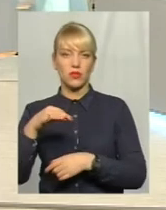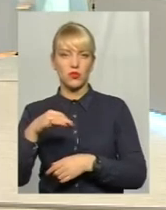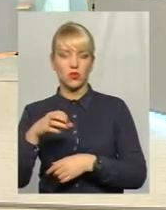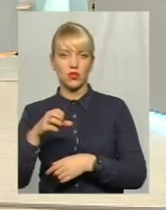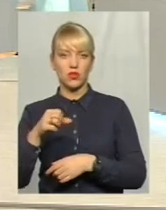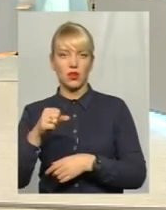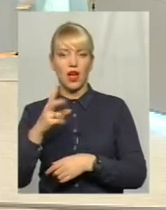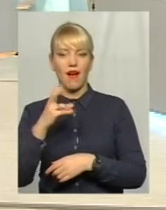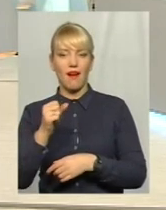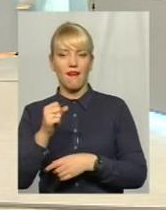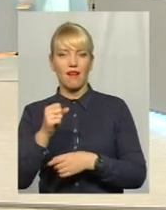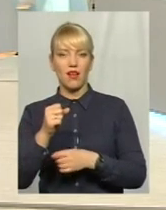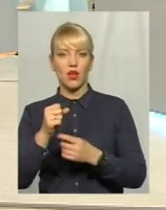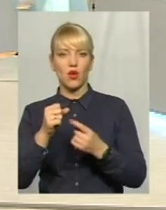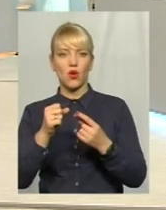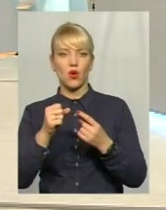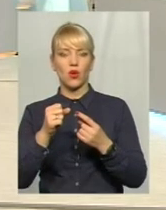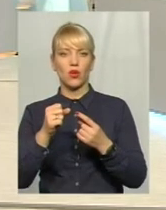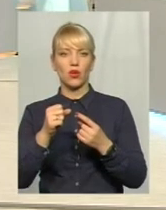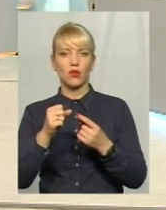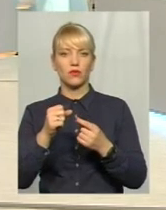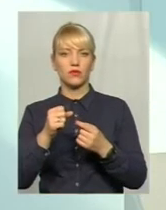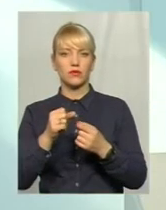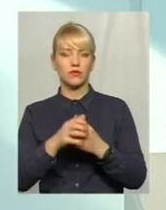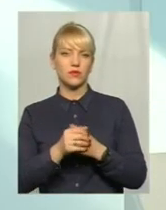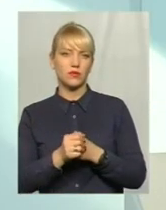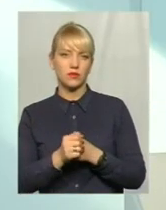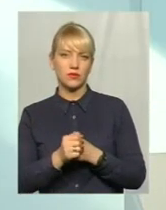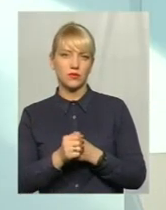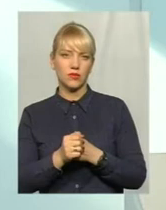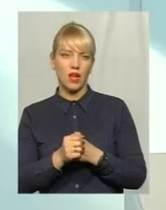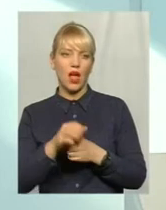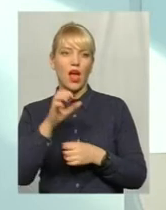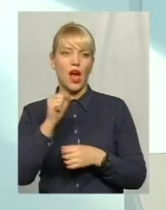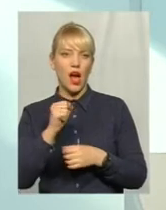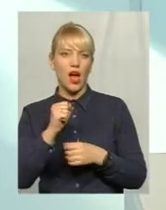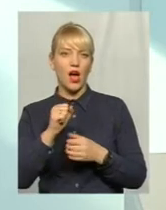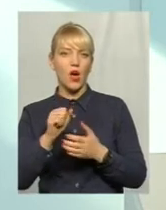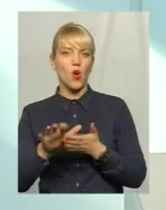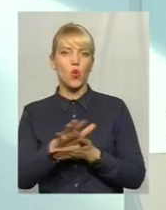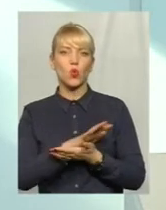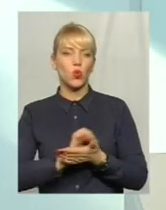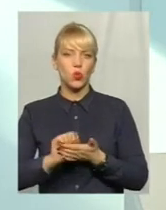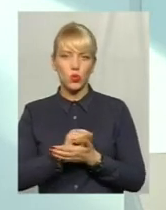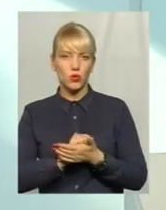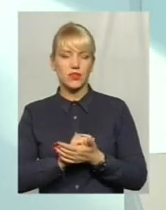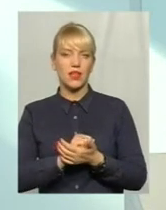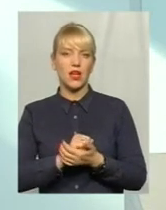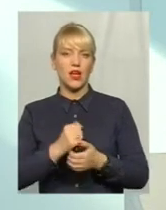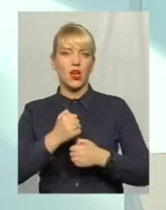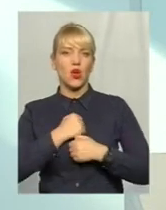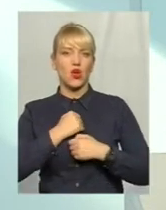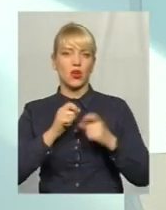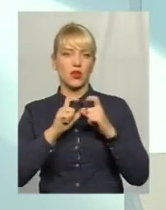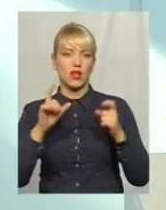руйнується шпиталь в Ракові? Мікрорайон Раково. Це дирекратичні